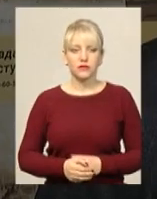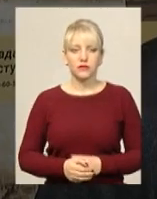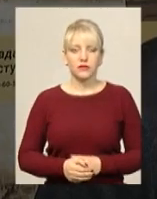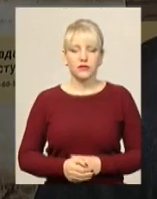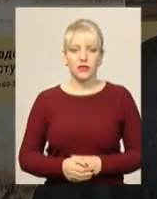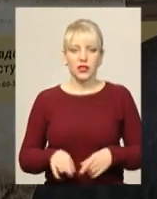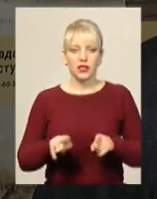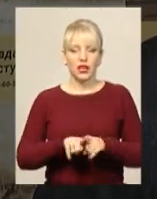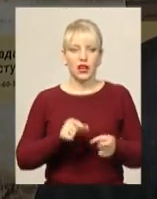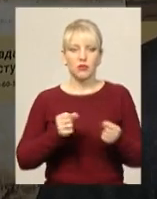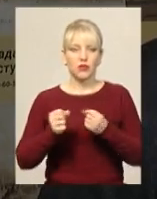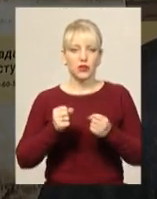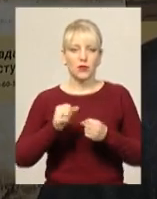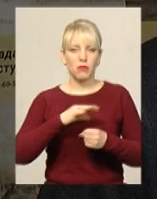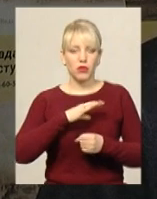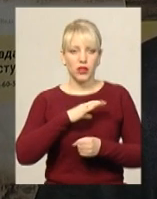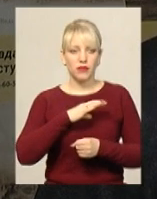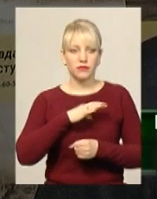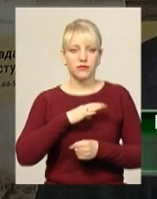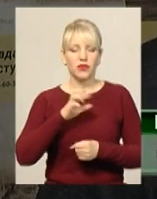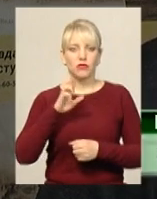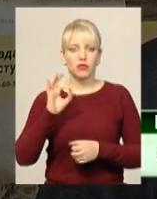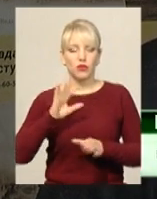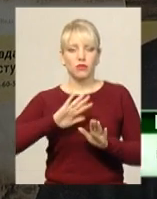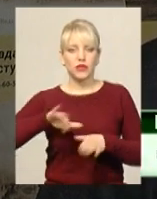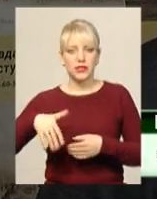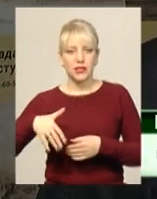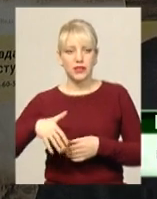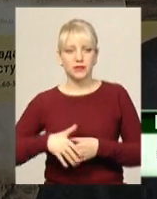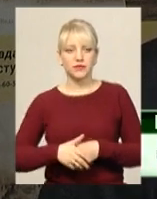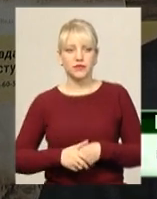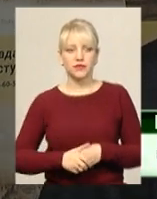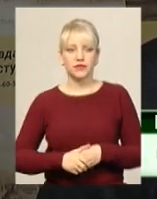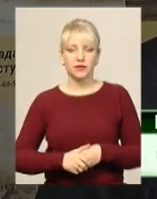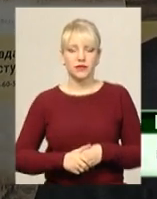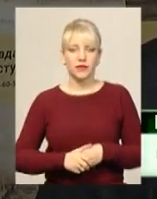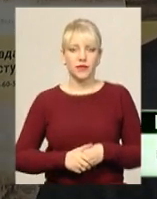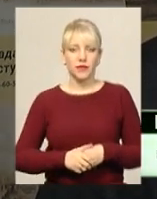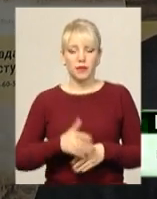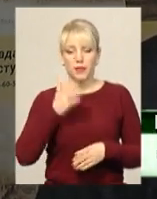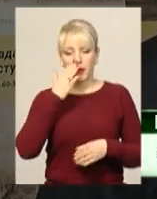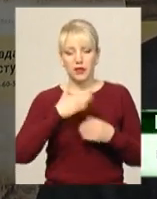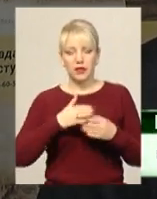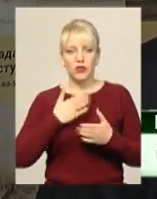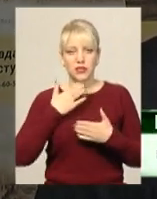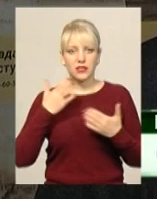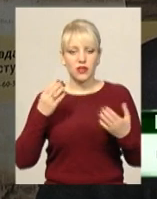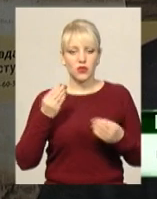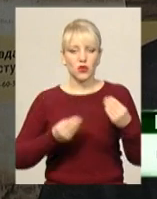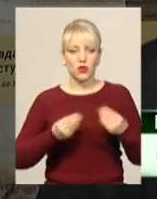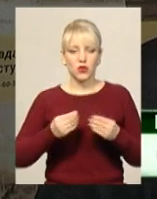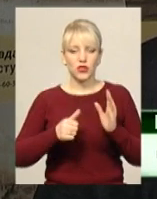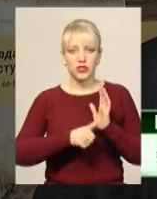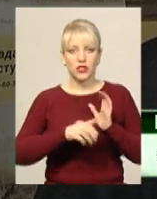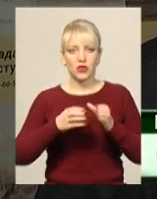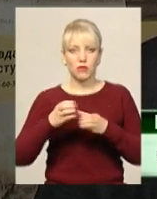Тут така боротьба була, бо перед останньою грою із шести